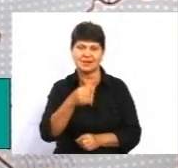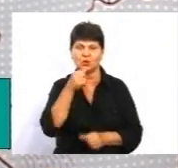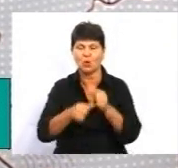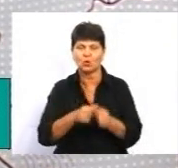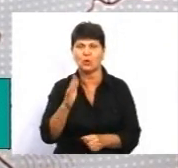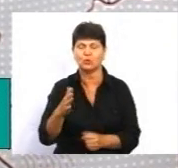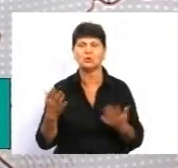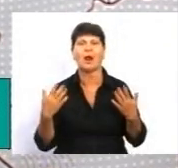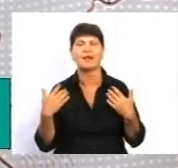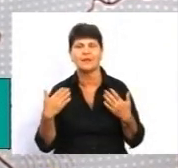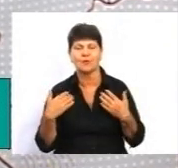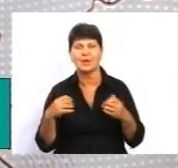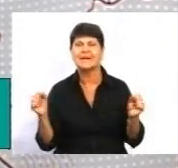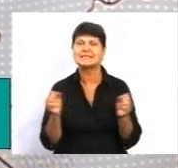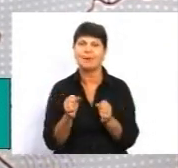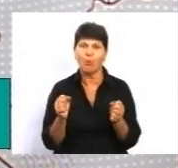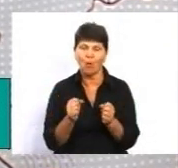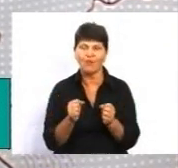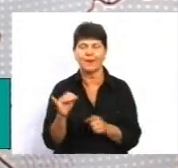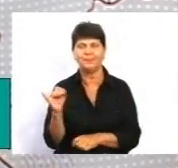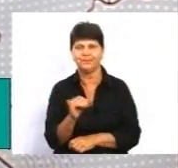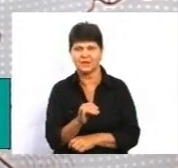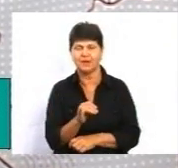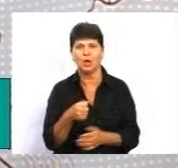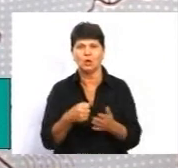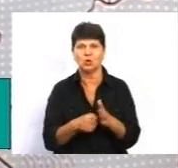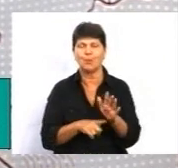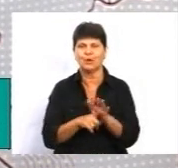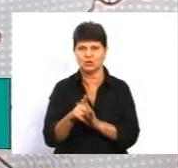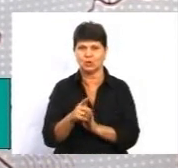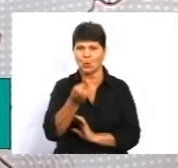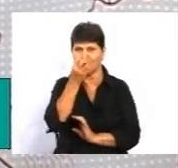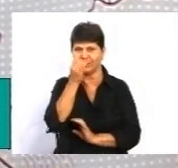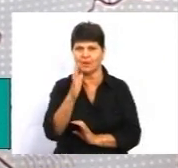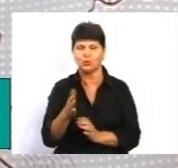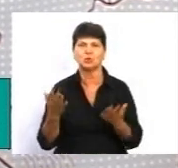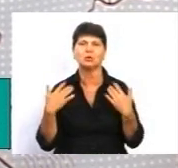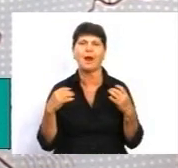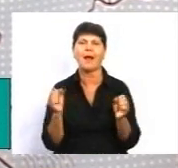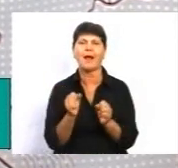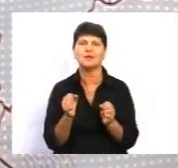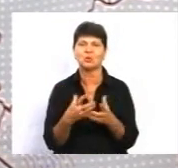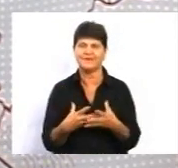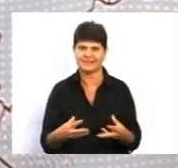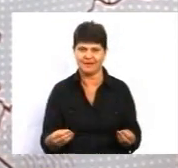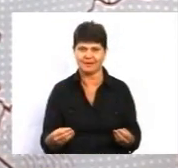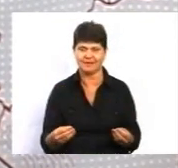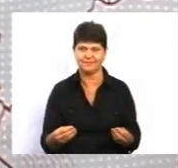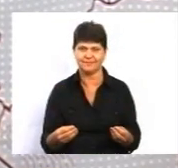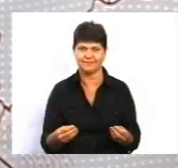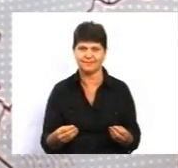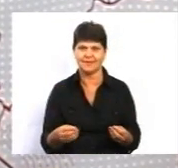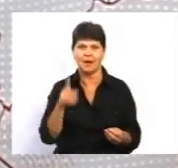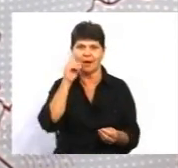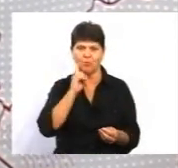канікули зимові. І до початку квітня будуть канікули весняні. Тобто, поки